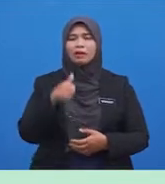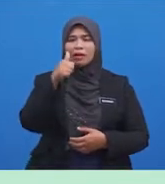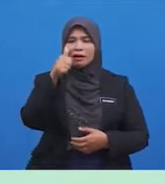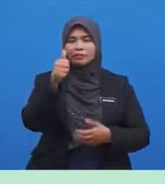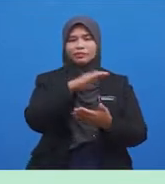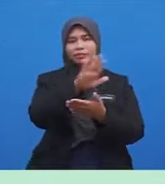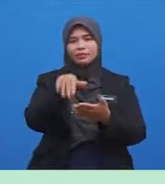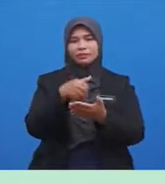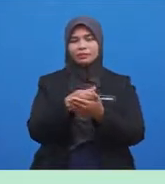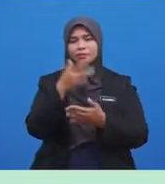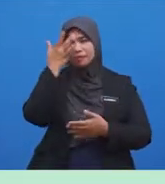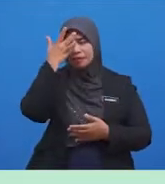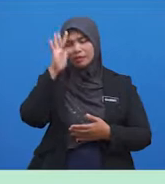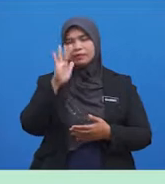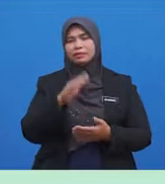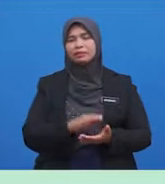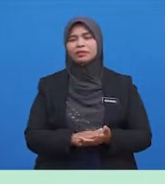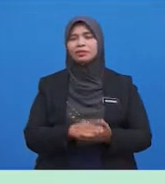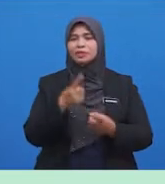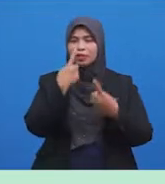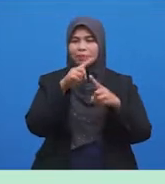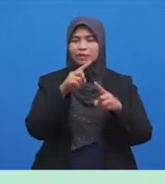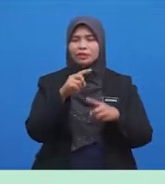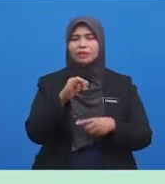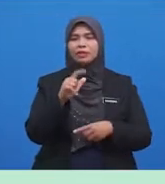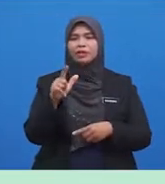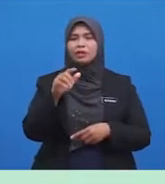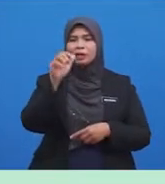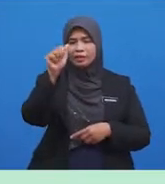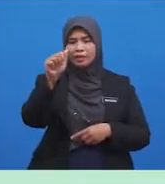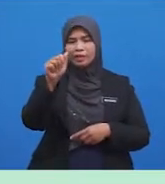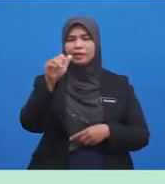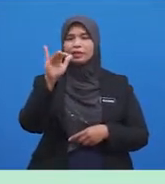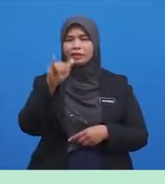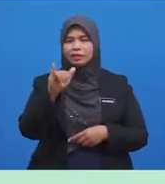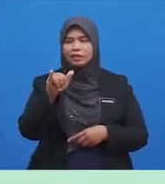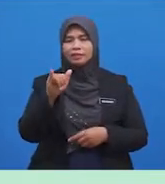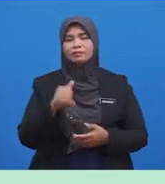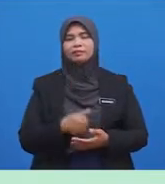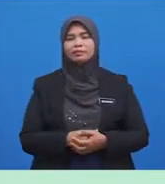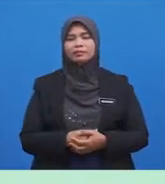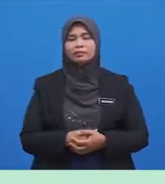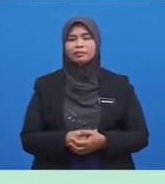Bagus Semua Pandai Jawapan Dia A Ya